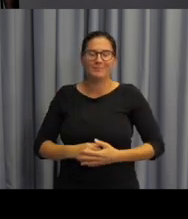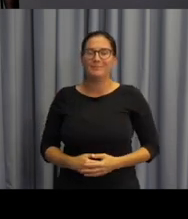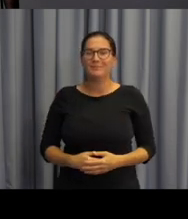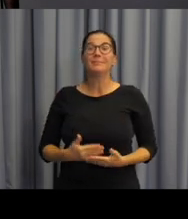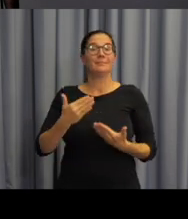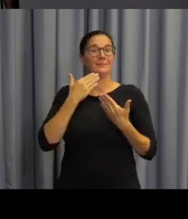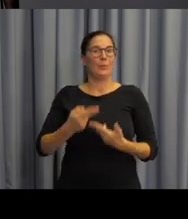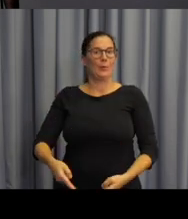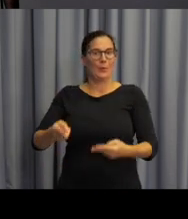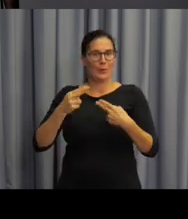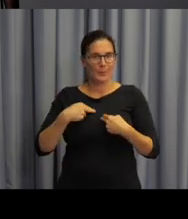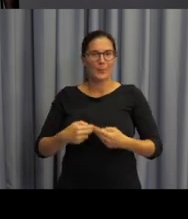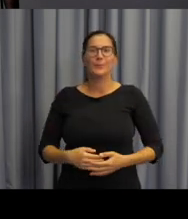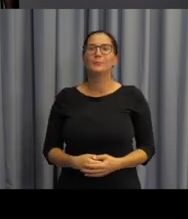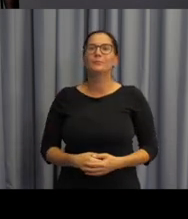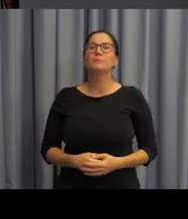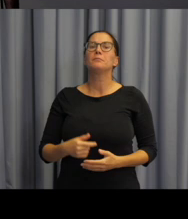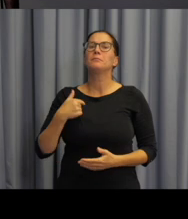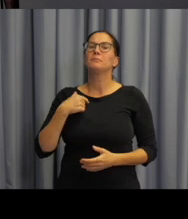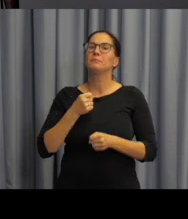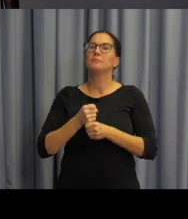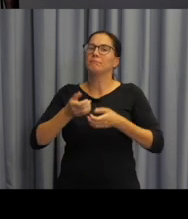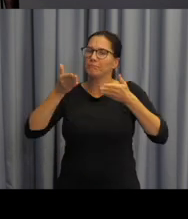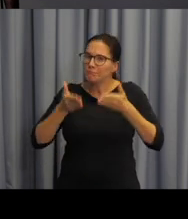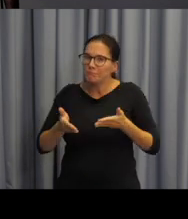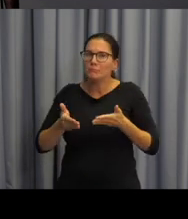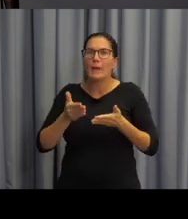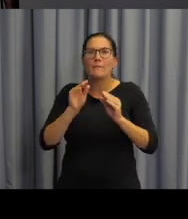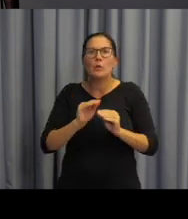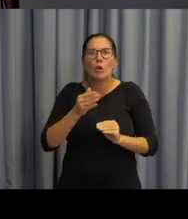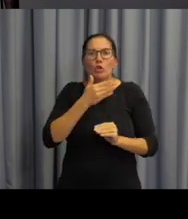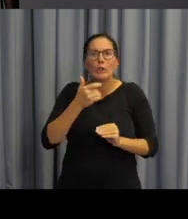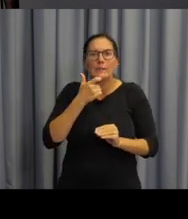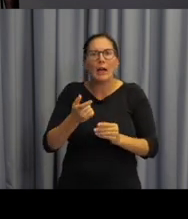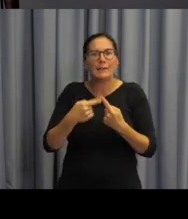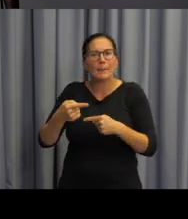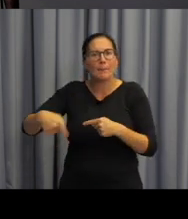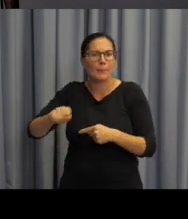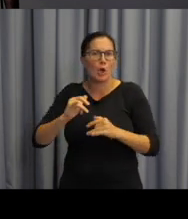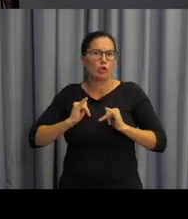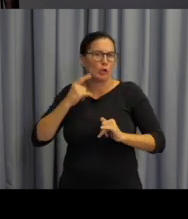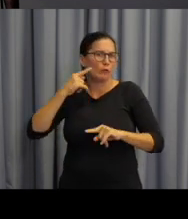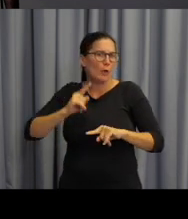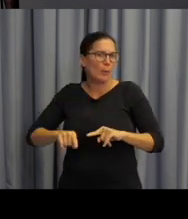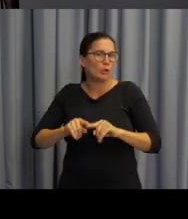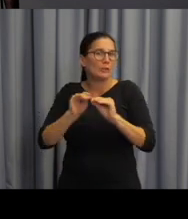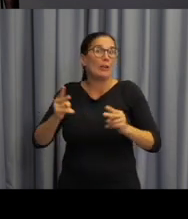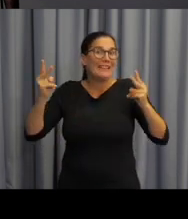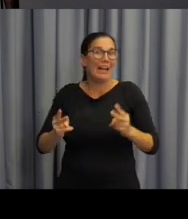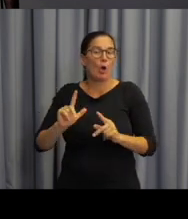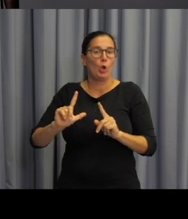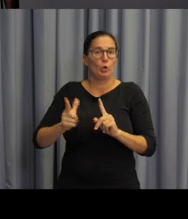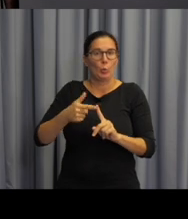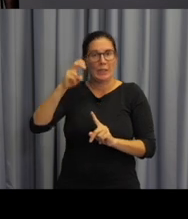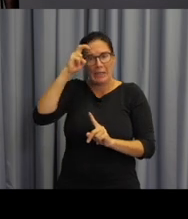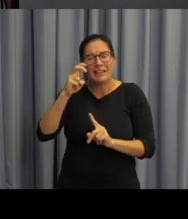za slovo. Jak už bylo řečeno, věnuji se češtině jako druhému jazyku u žáků se sluchovým postížením, nyní